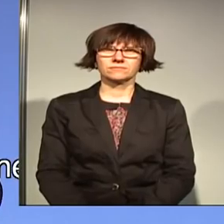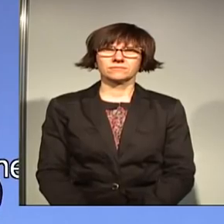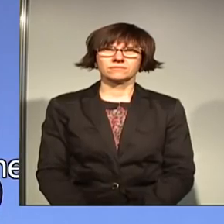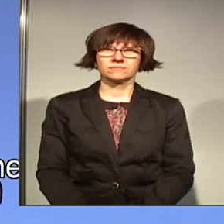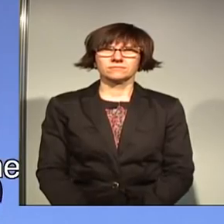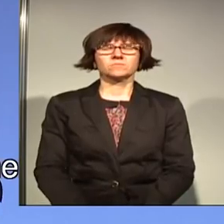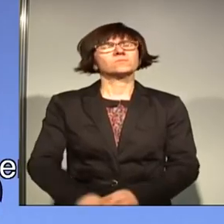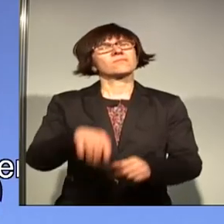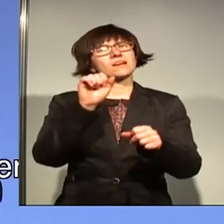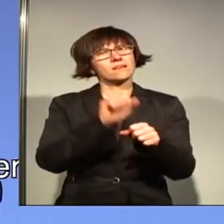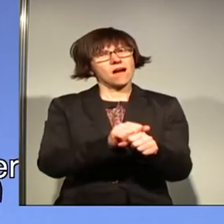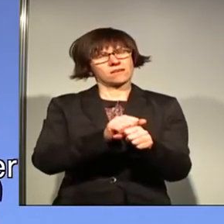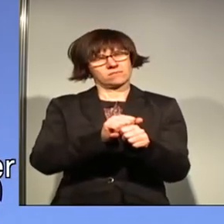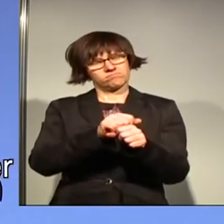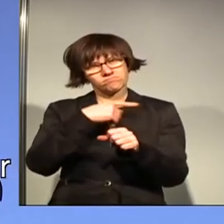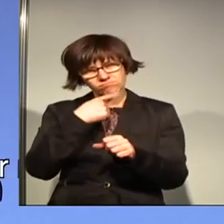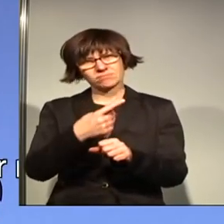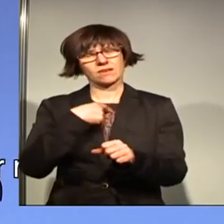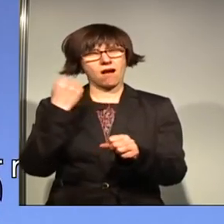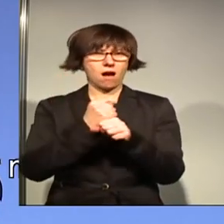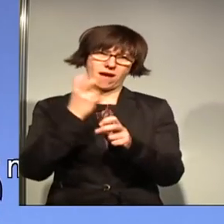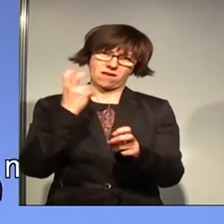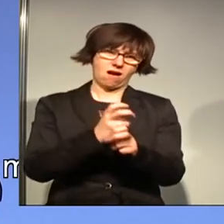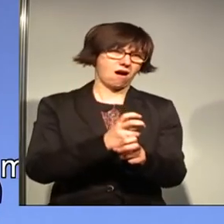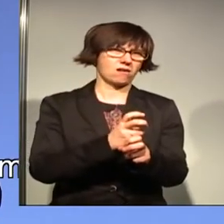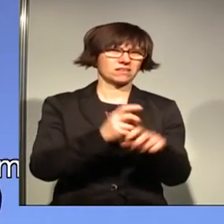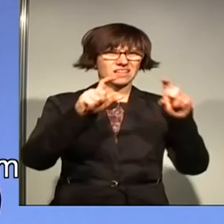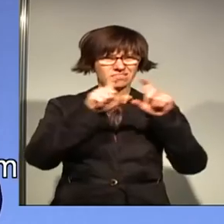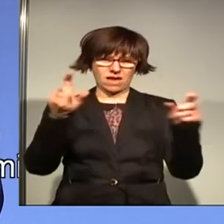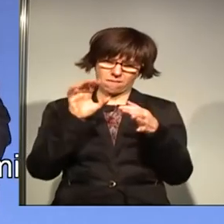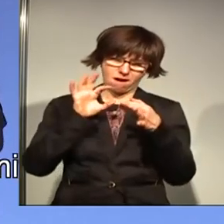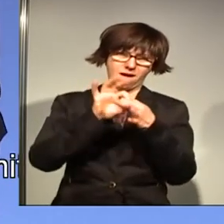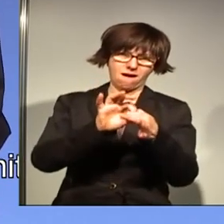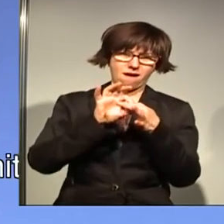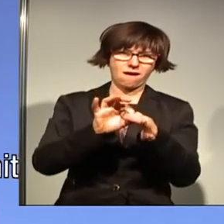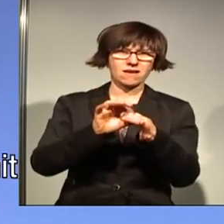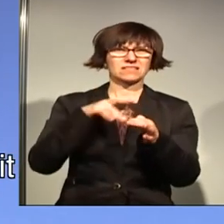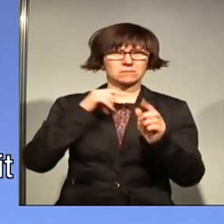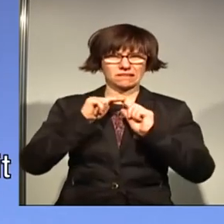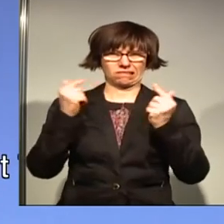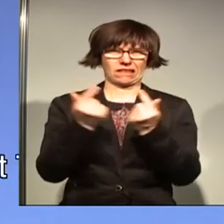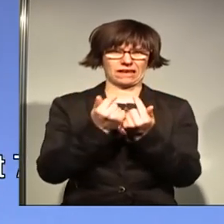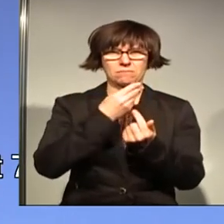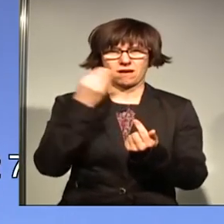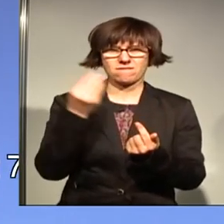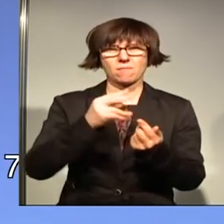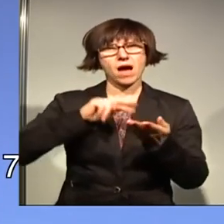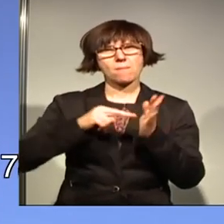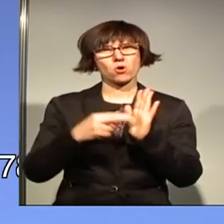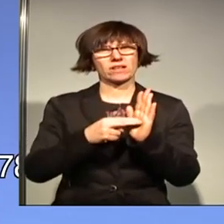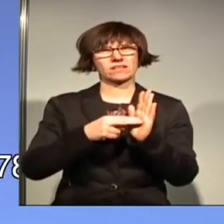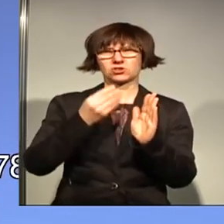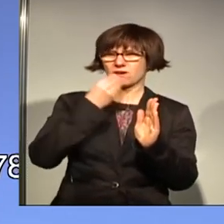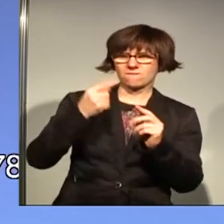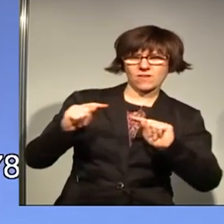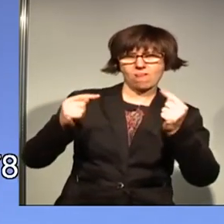Ich kann euch zusagen, ich arbeite hart, immer an der Sache orientiert, bin eine Teamplayerin, aber politisch auch gerne streitbar.